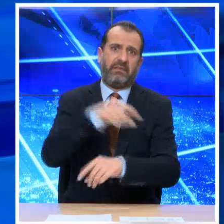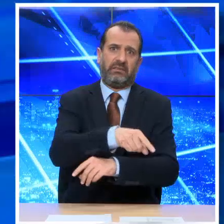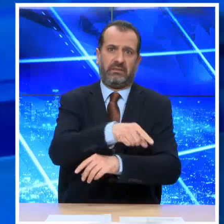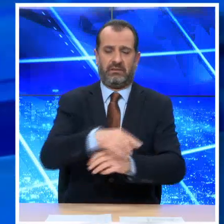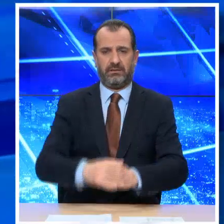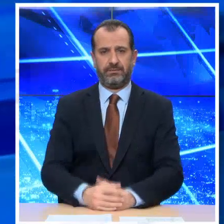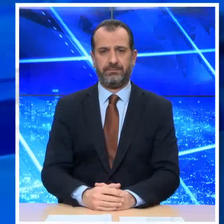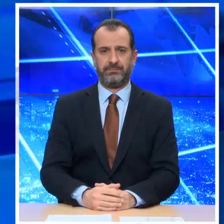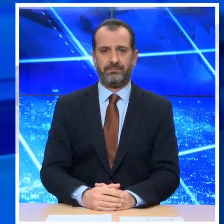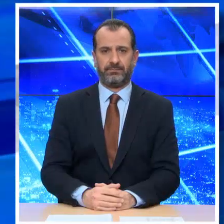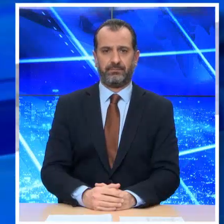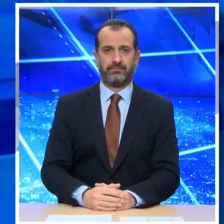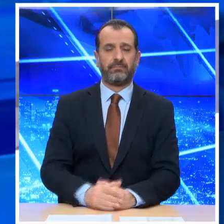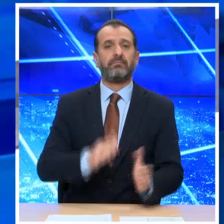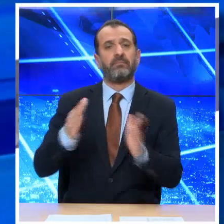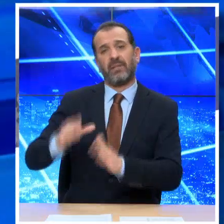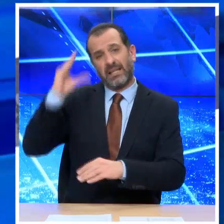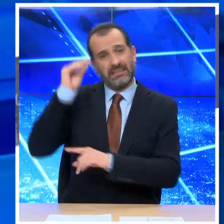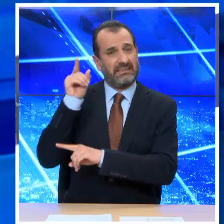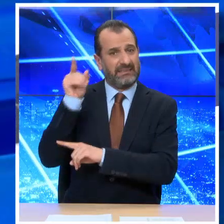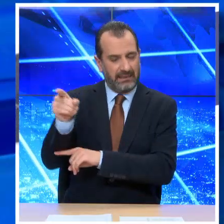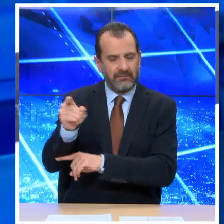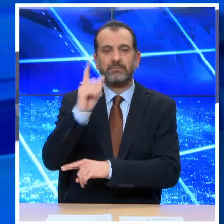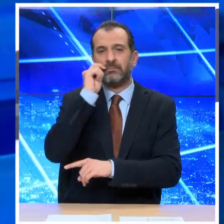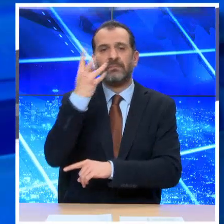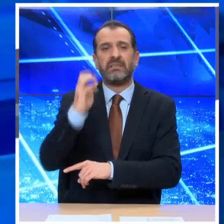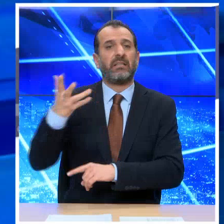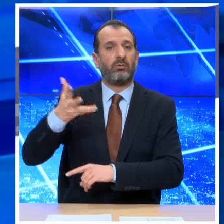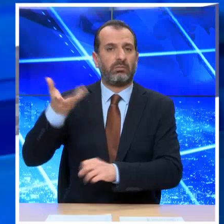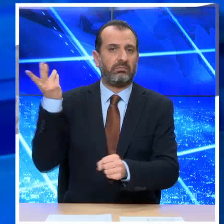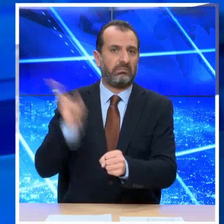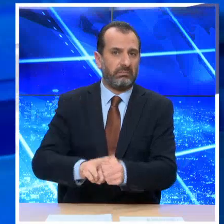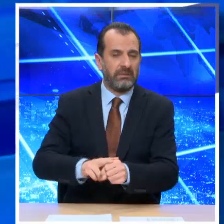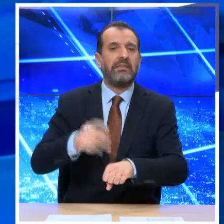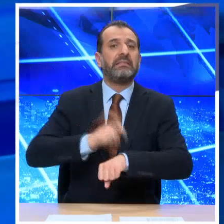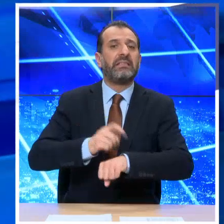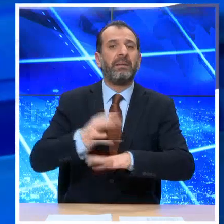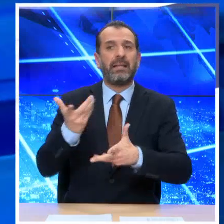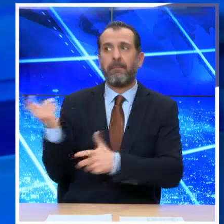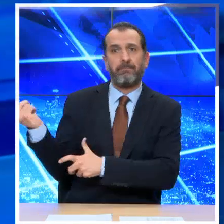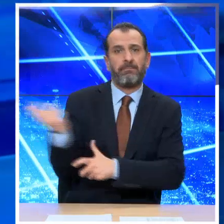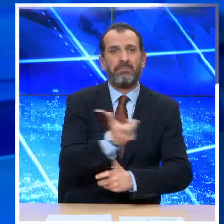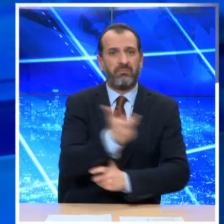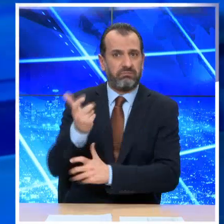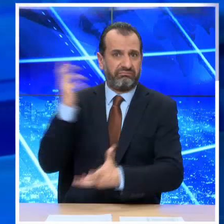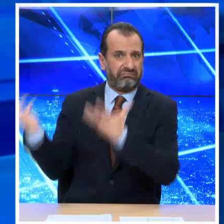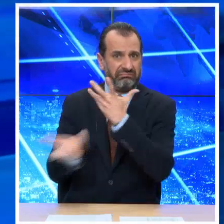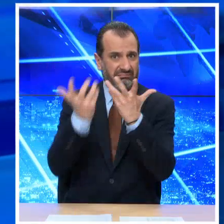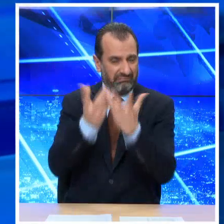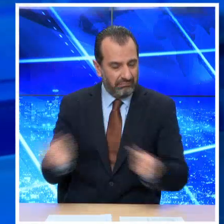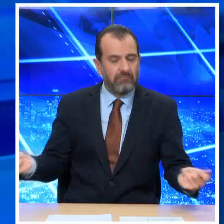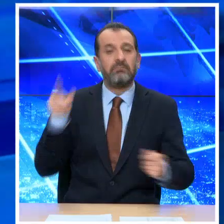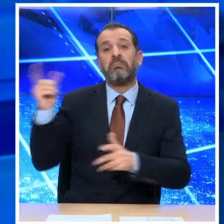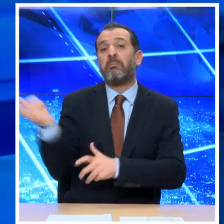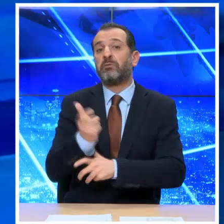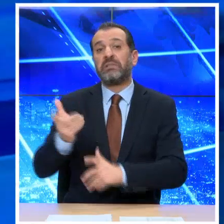Στη ΣΕΡΕΣ τώρα, ένας άνδρας ηλικίας 40 ετών εντοπίστηκε νεκρός στη διάρκεια κατάσβεσης πυρκαγιάς σε σπίτι. Σύμφωνα με την